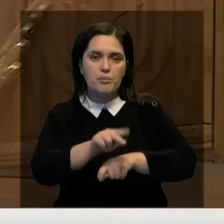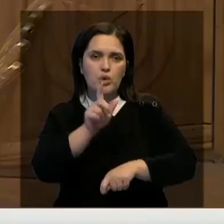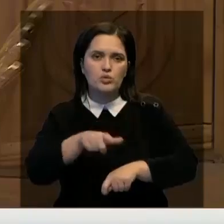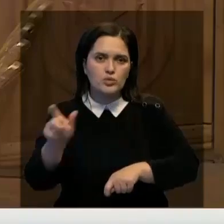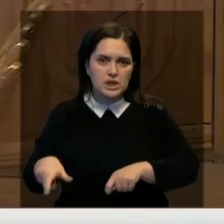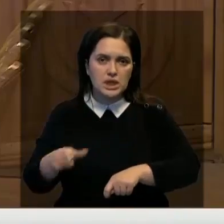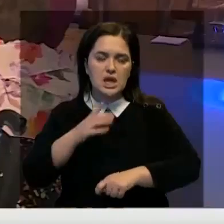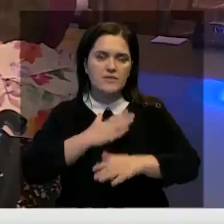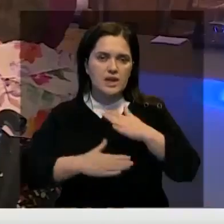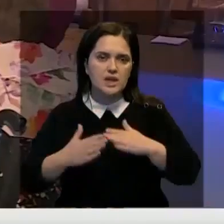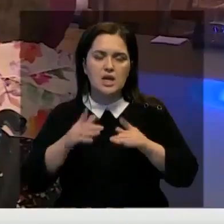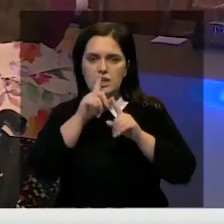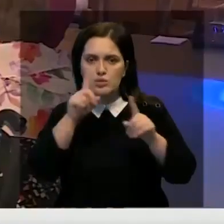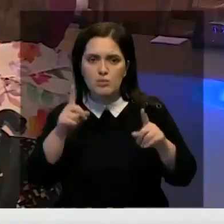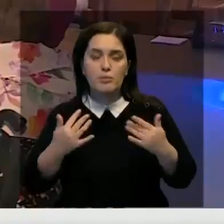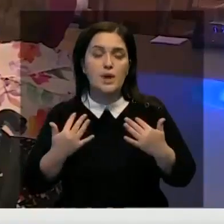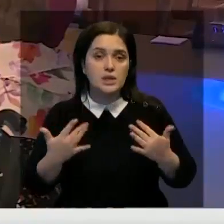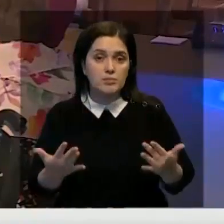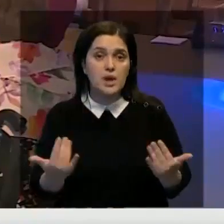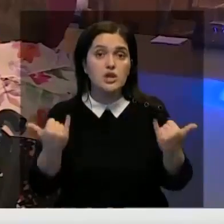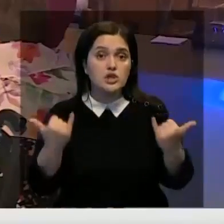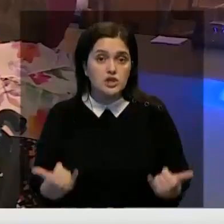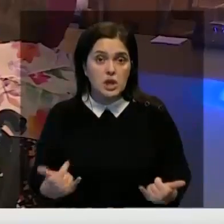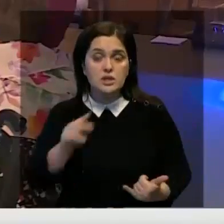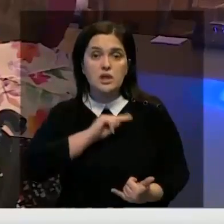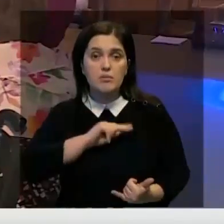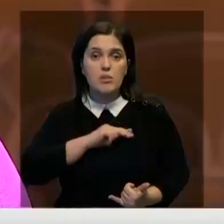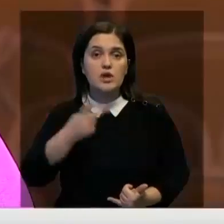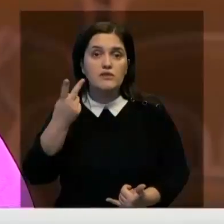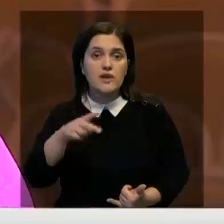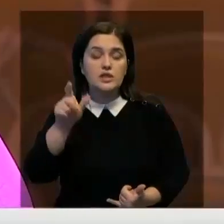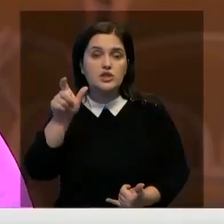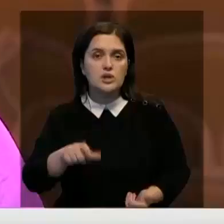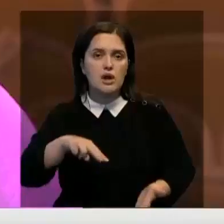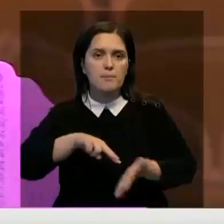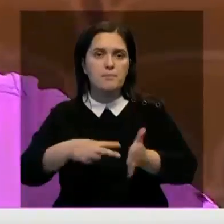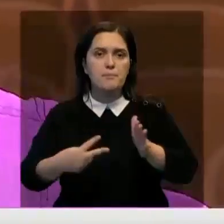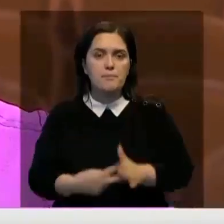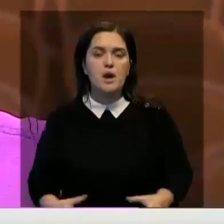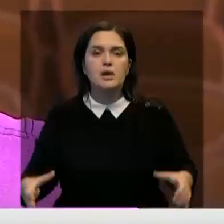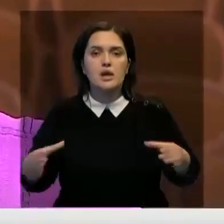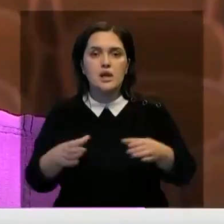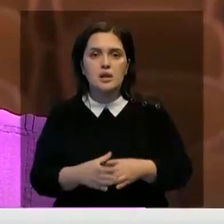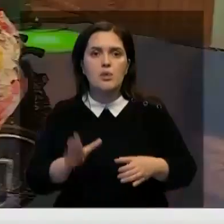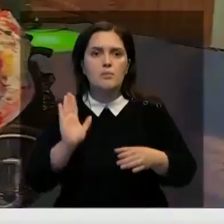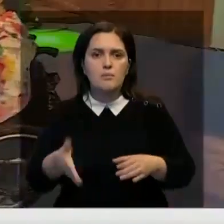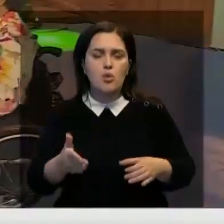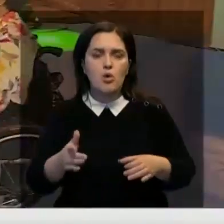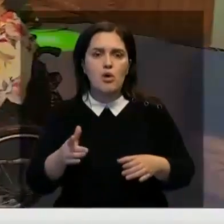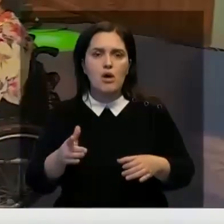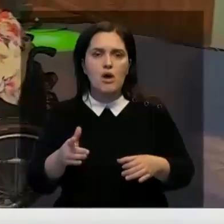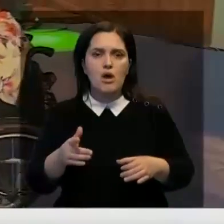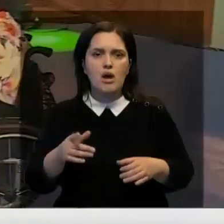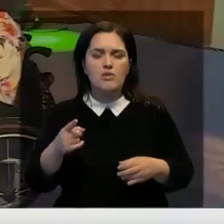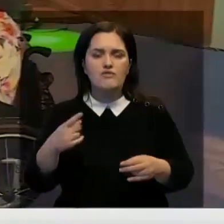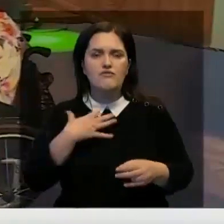особыми потребностями. Сейчас в особенном театре работают 20 человек. В планах коллектива и дальше поднимать в своих постановках